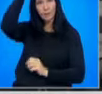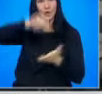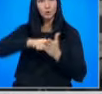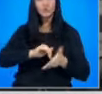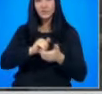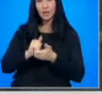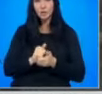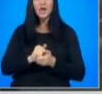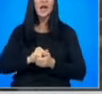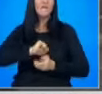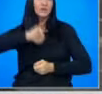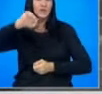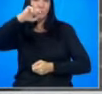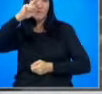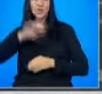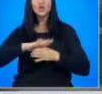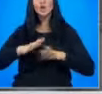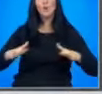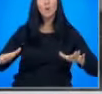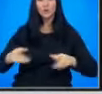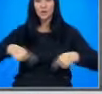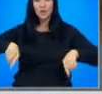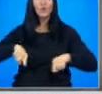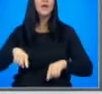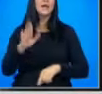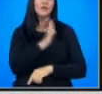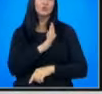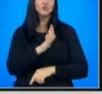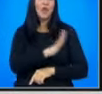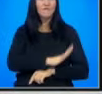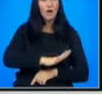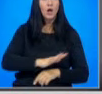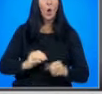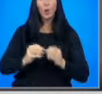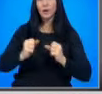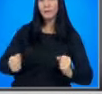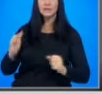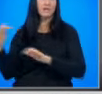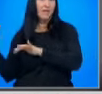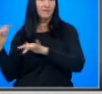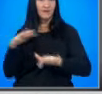ключов съюзник в критично важния черноморски регион и по източния фланг, укрепен след инвазията на Русия в Украина.